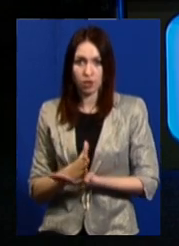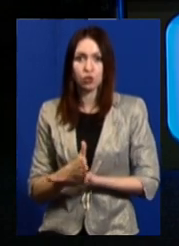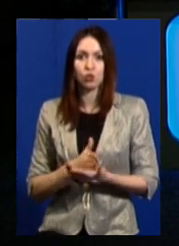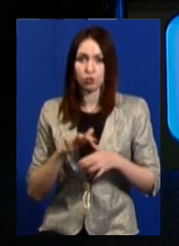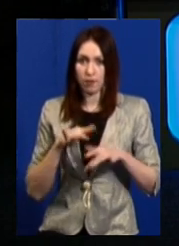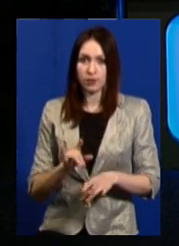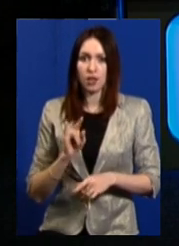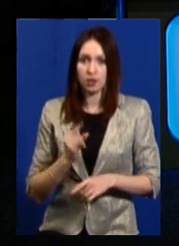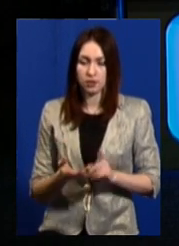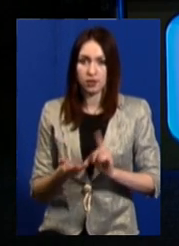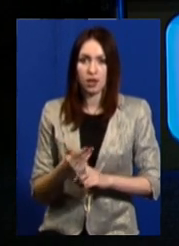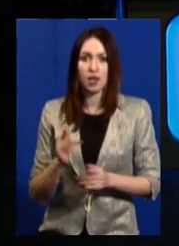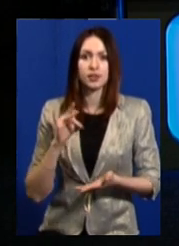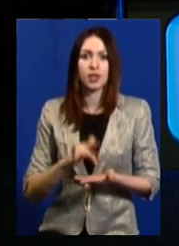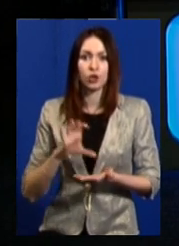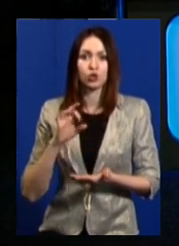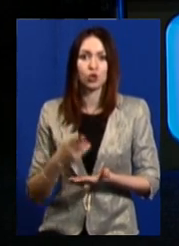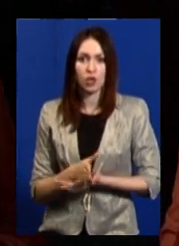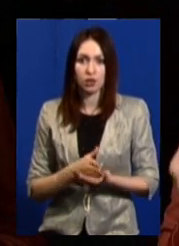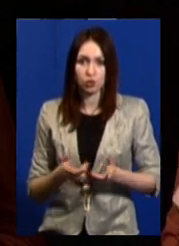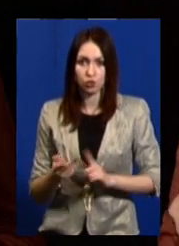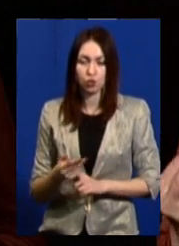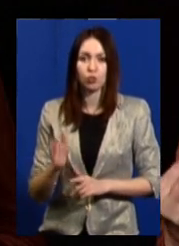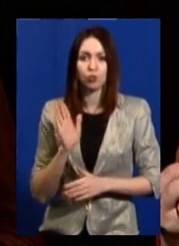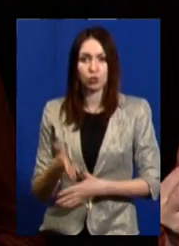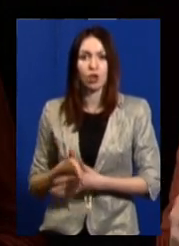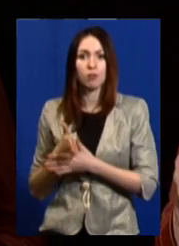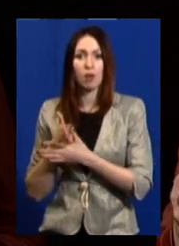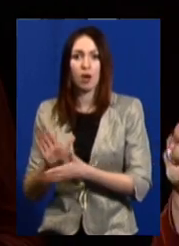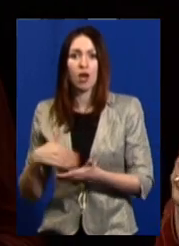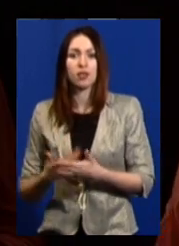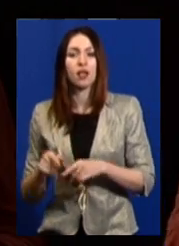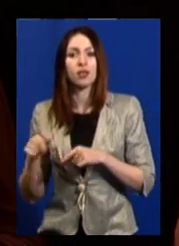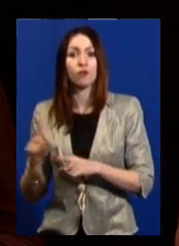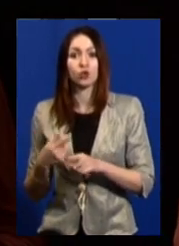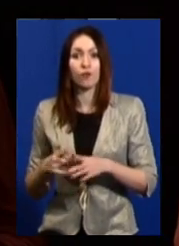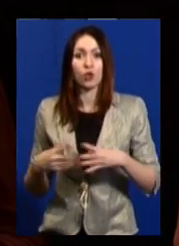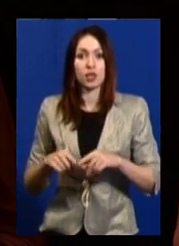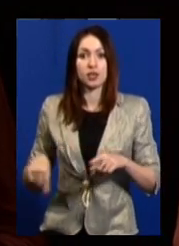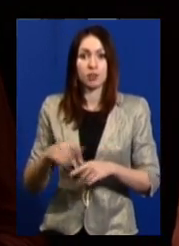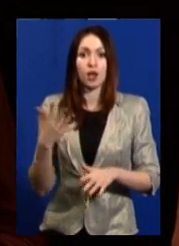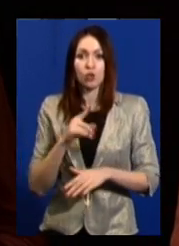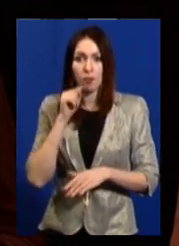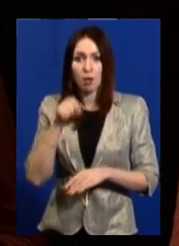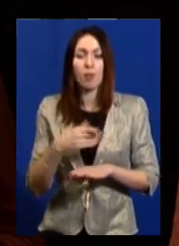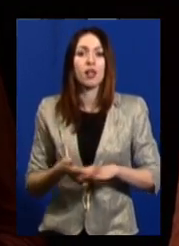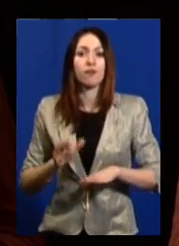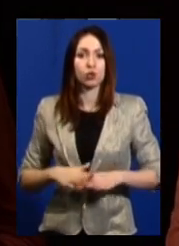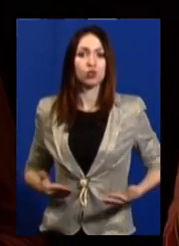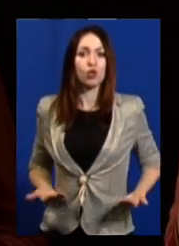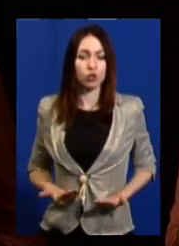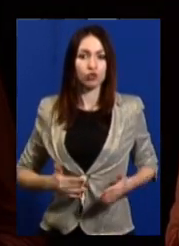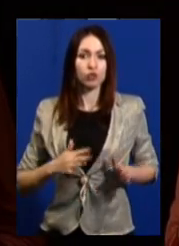у справах дітей, Центру соціальних служб будуть допомагати саме для того, щоб оця сім'я, яка потрапила у складні життєві